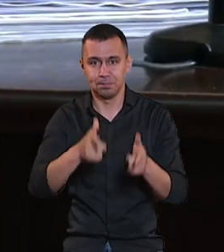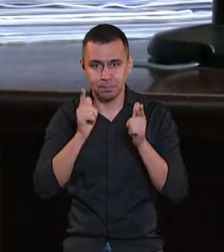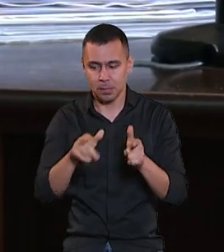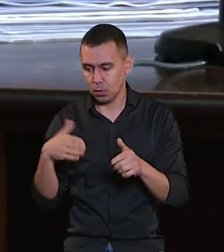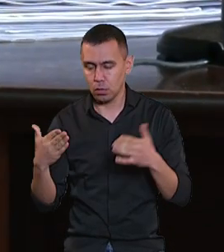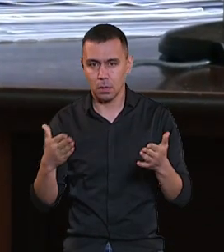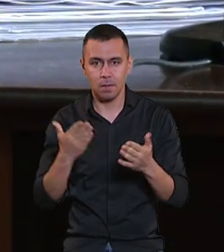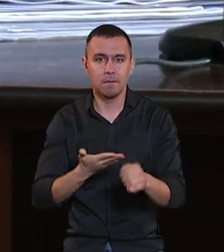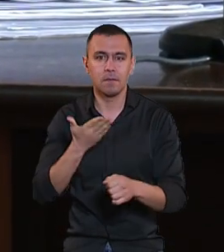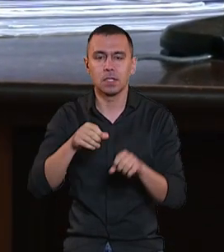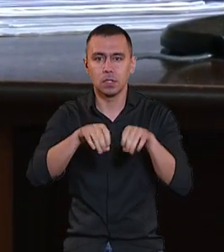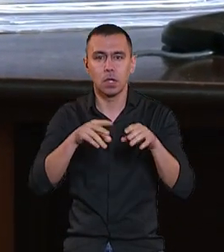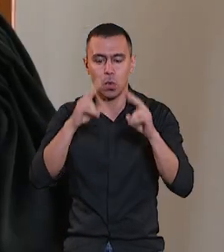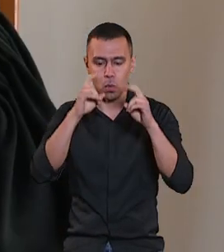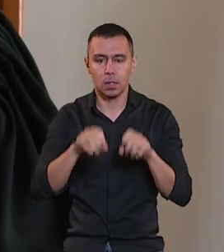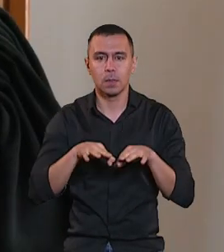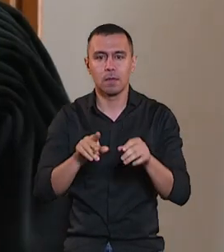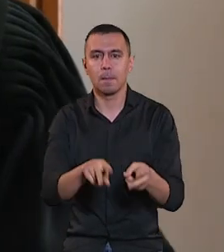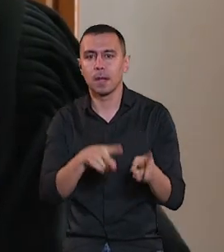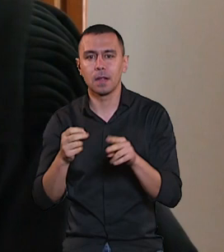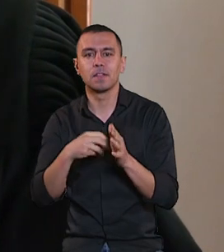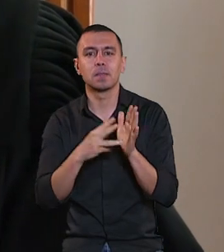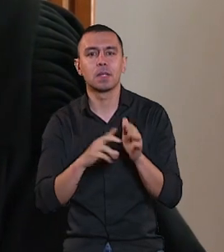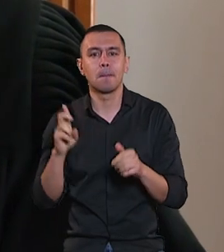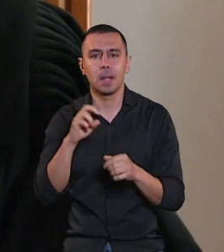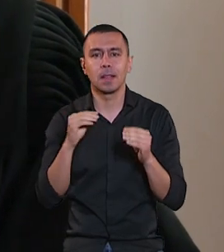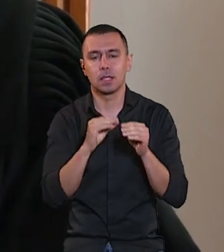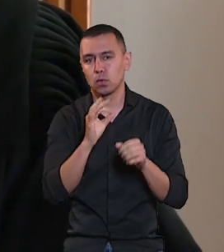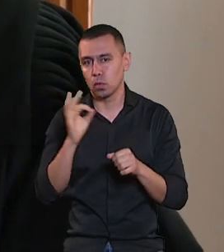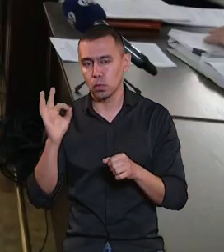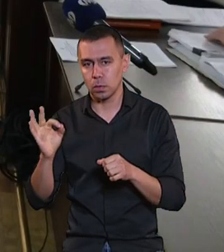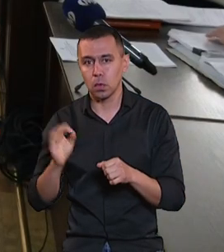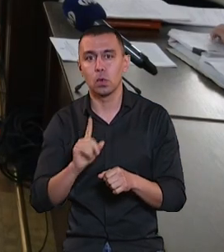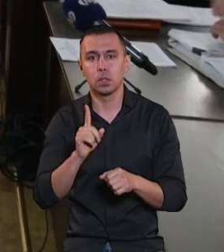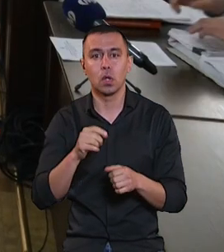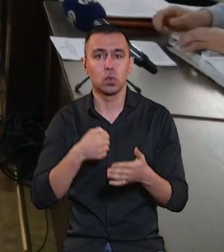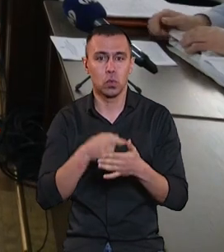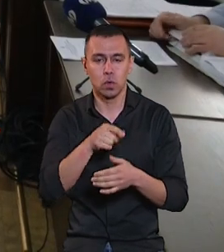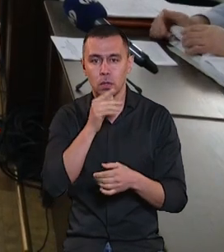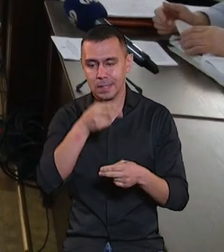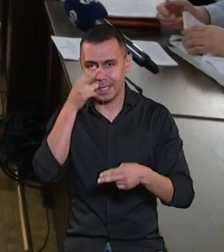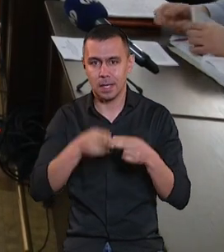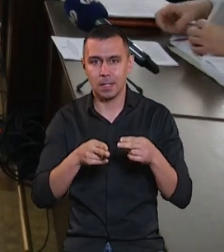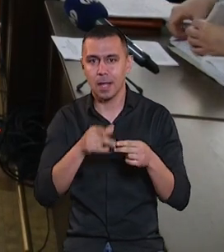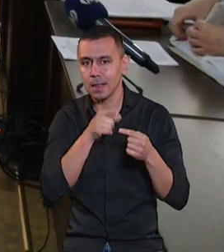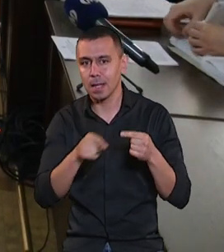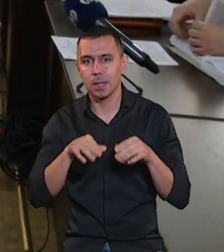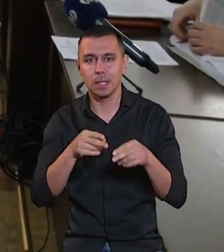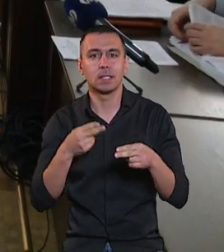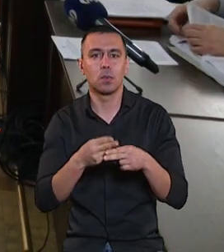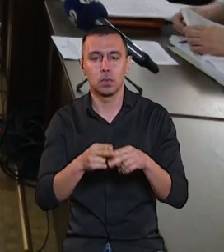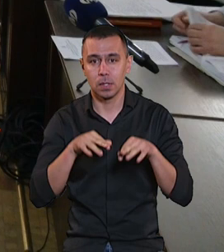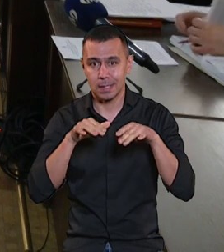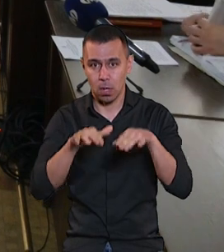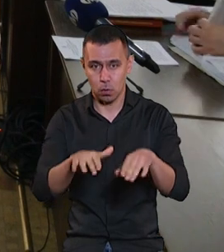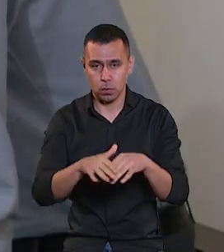сторон, виніс рішення розгляд справи перенести на 18 березня на 10-ту годину. А оскільки до того часу сплине термін дії запобіжного заходу до Ігоря